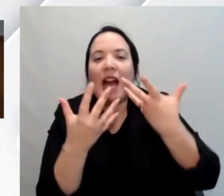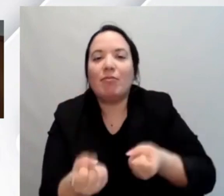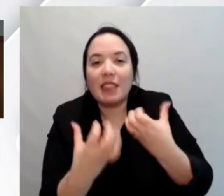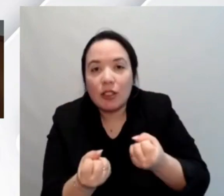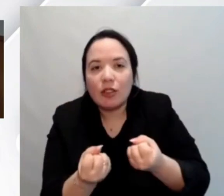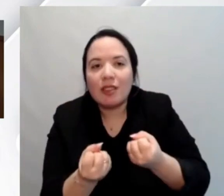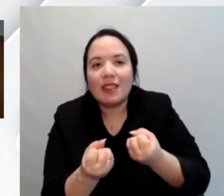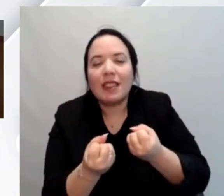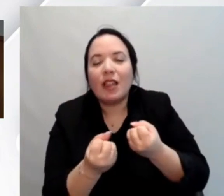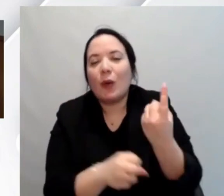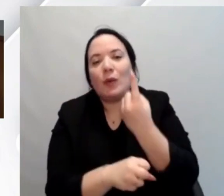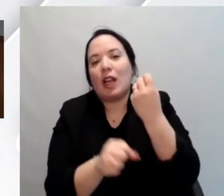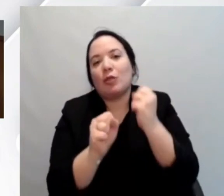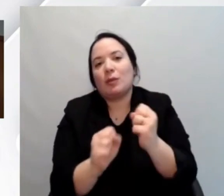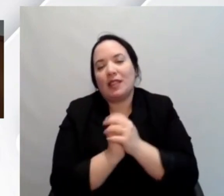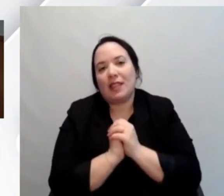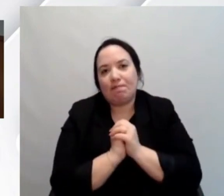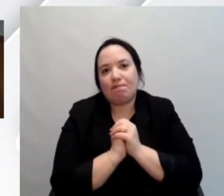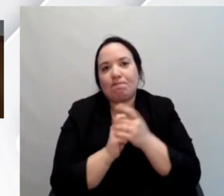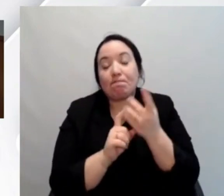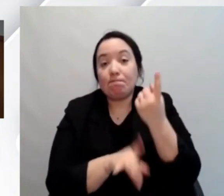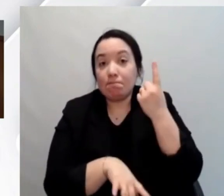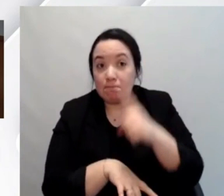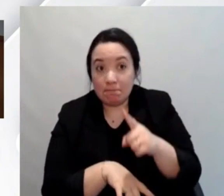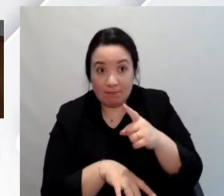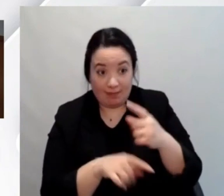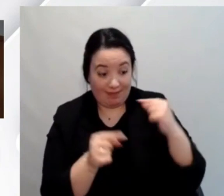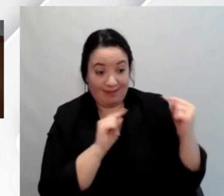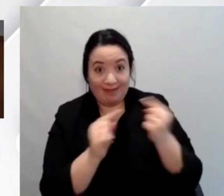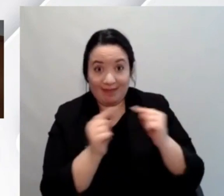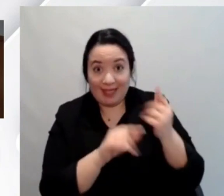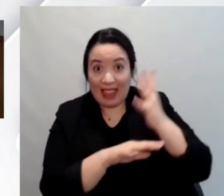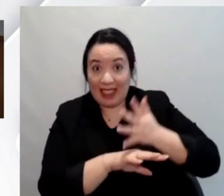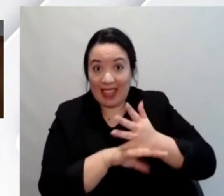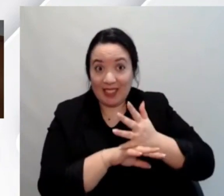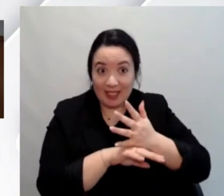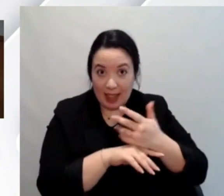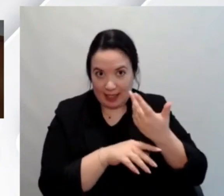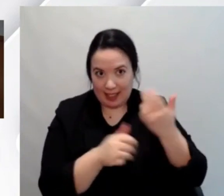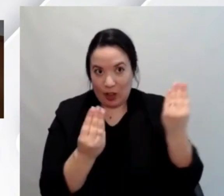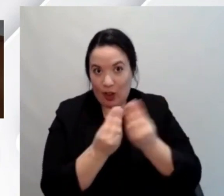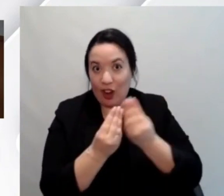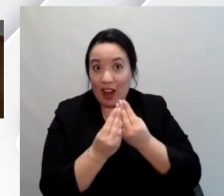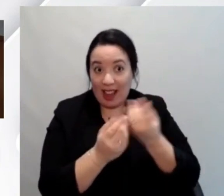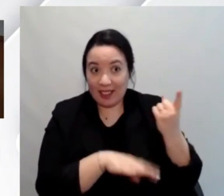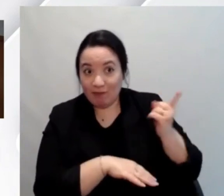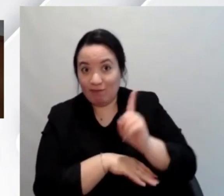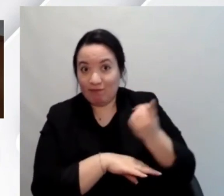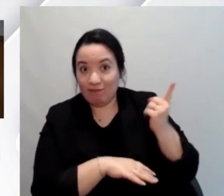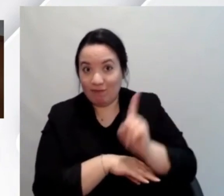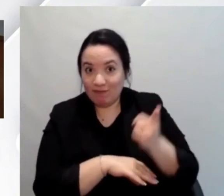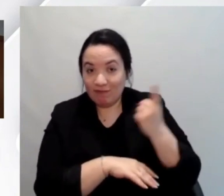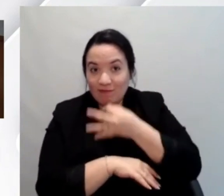diciamo'aspetto più importante che è emerso negli interventi dei colleghi precedenti è stato proprio quello di